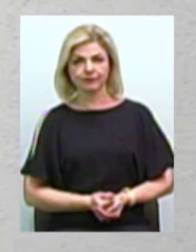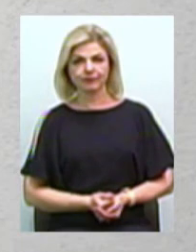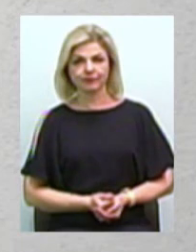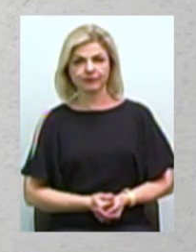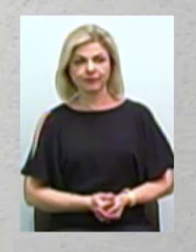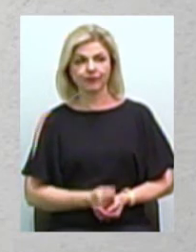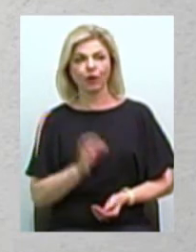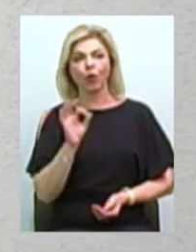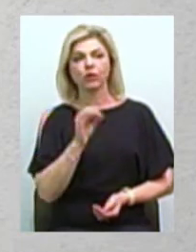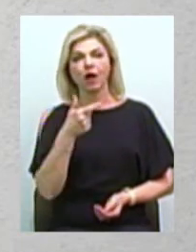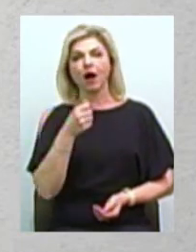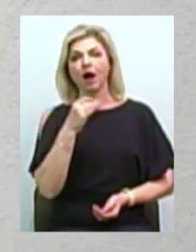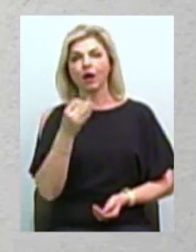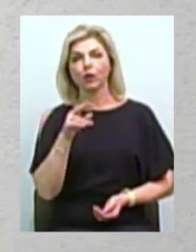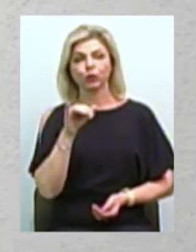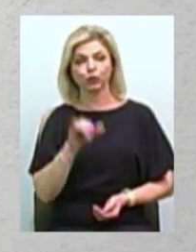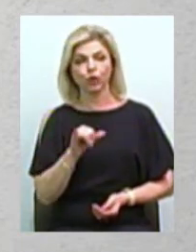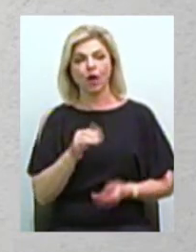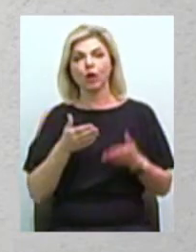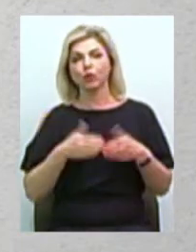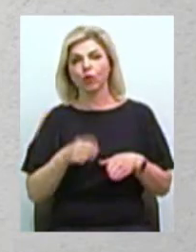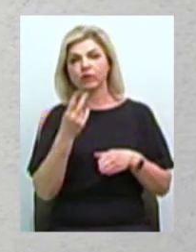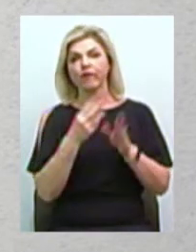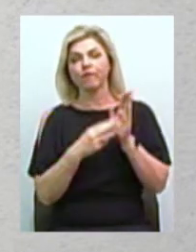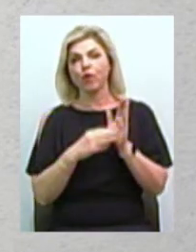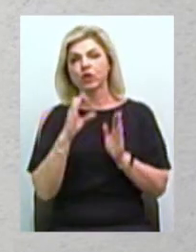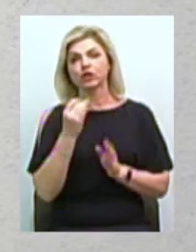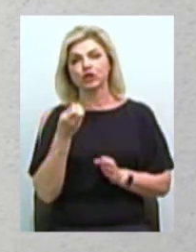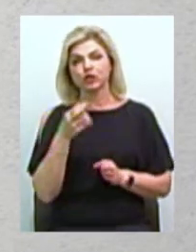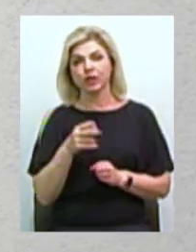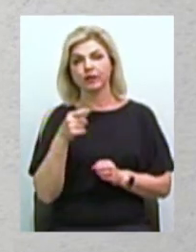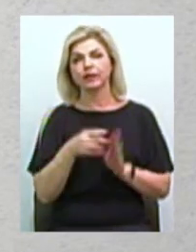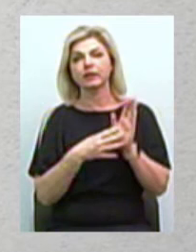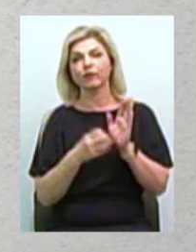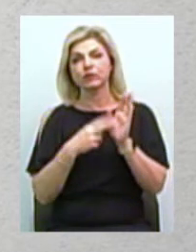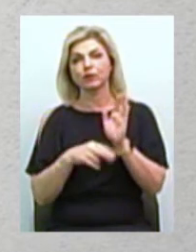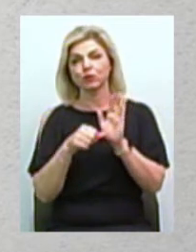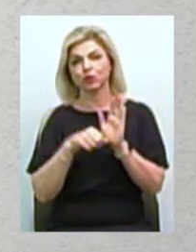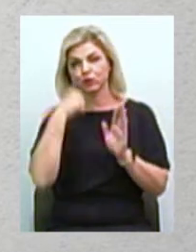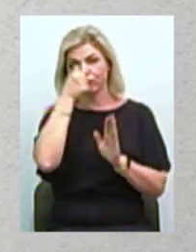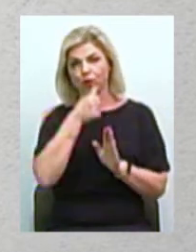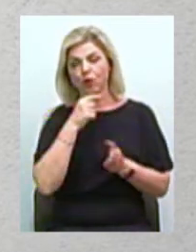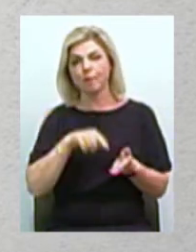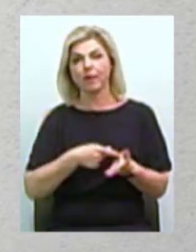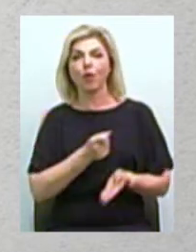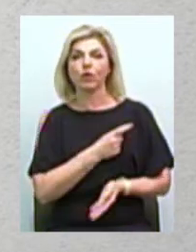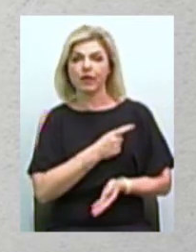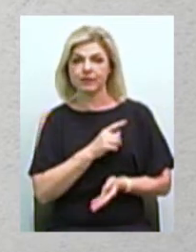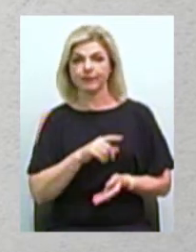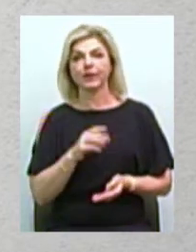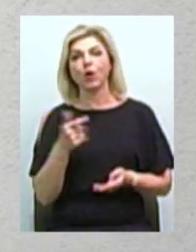Олександр Гайду Народився 28 січня 1976 року в місті Одесі